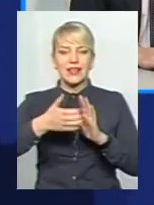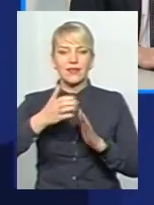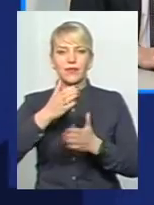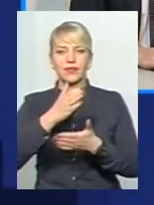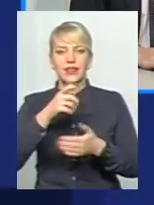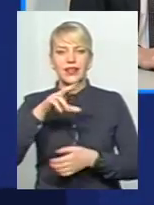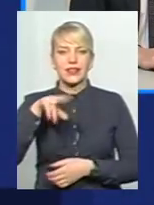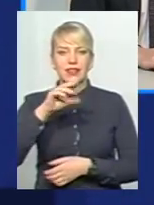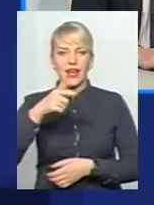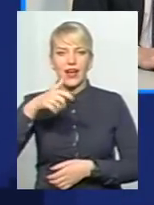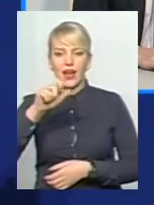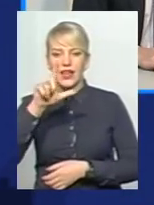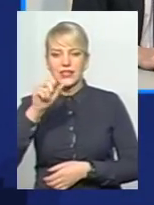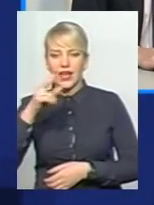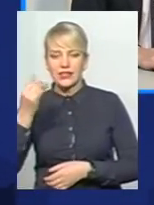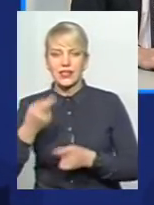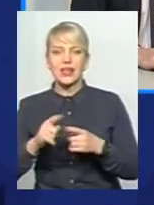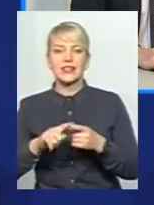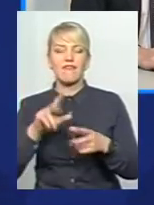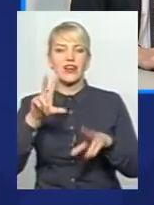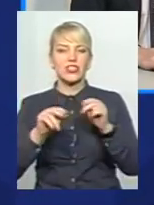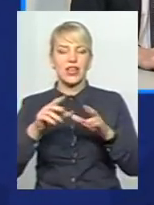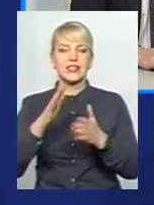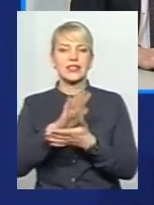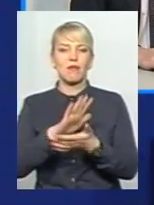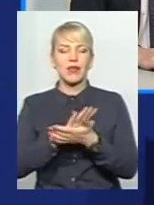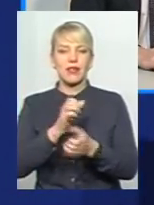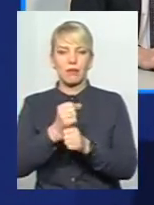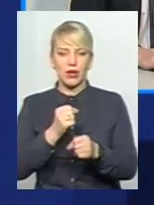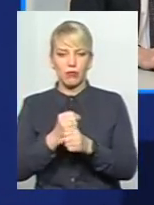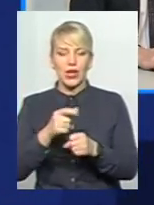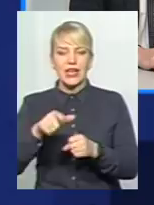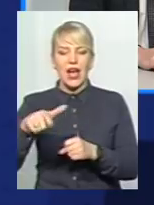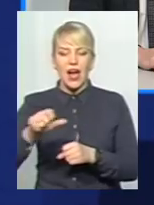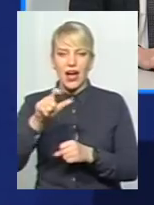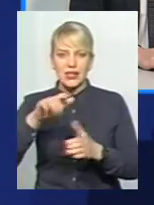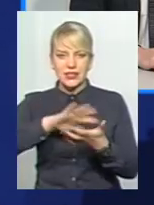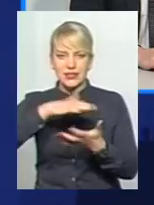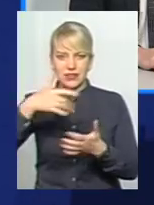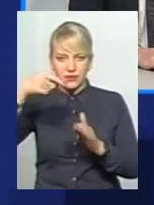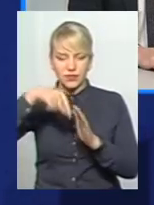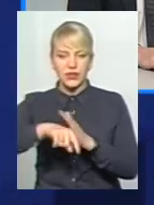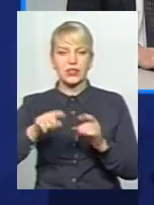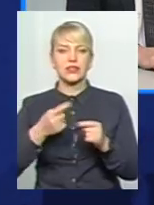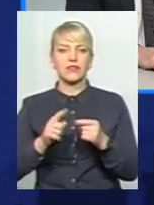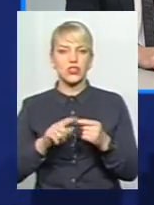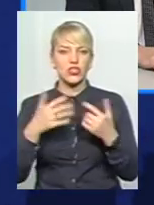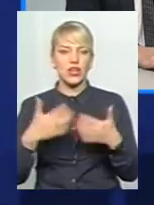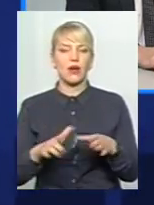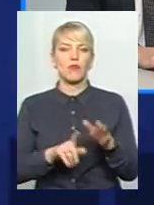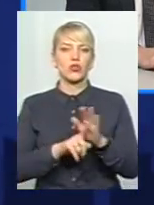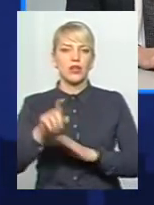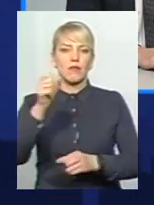дегазаційна установка, це вже сміттєпереробка. Тому що утолізаційний газ, звалищний газ, це продукт розпаду сміття. Ми вже сміття